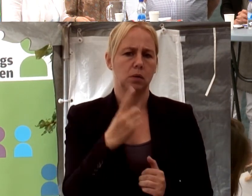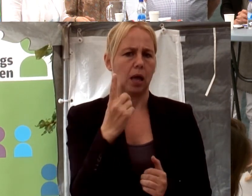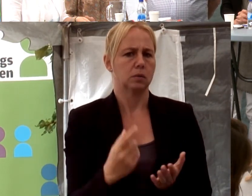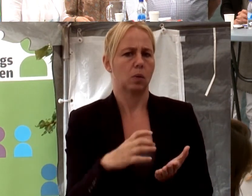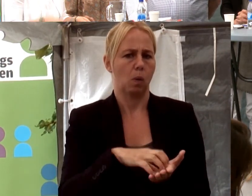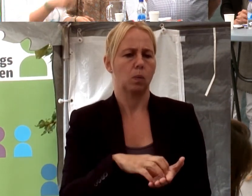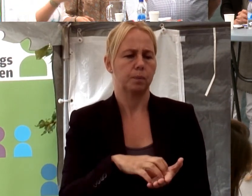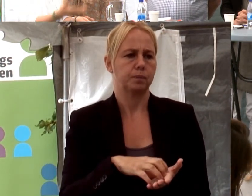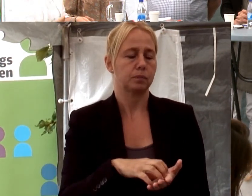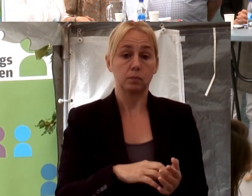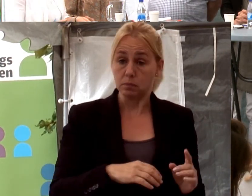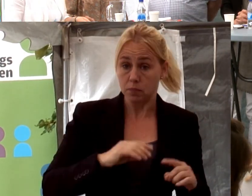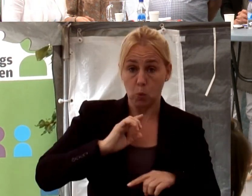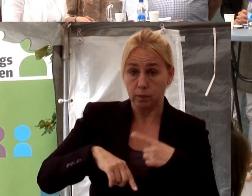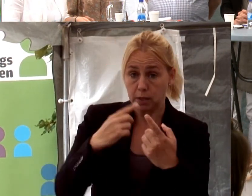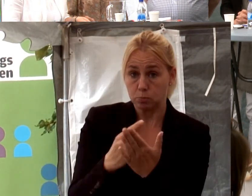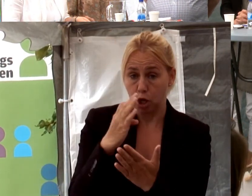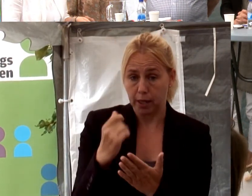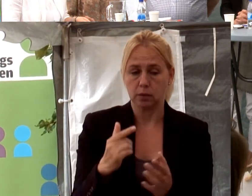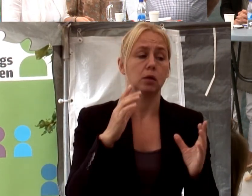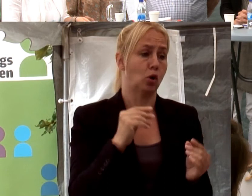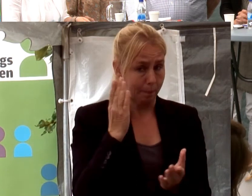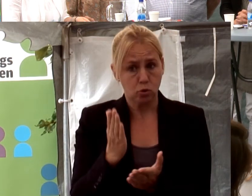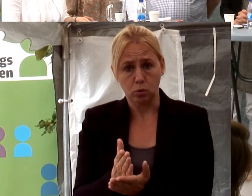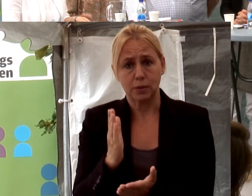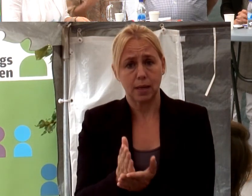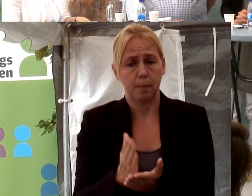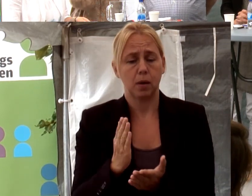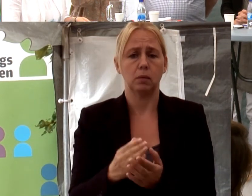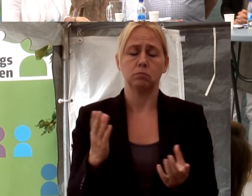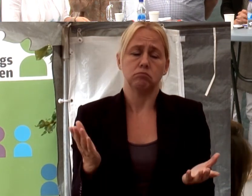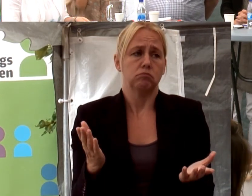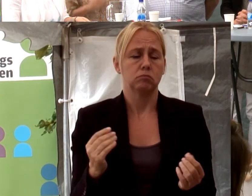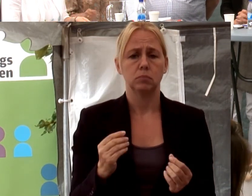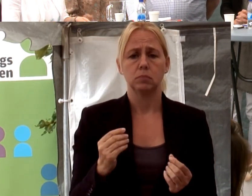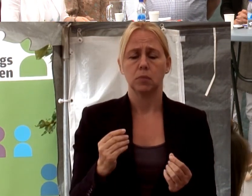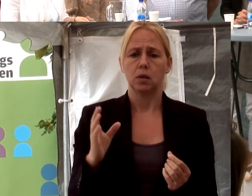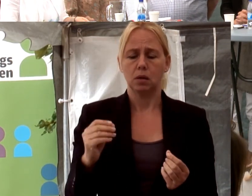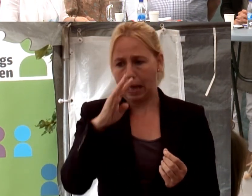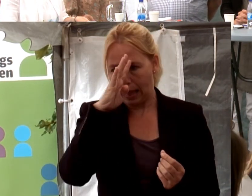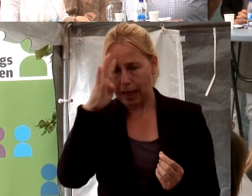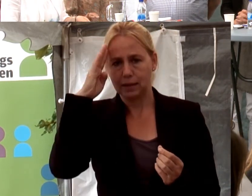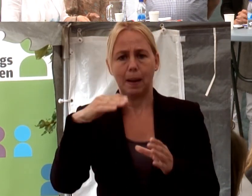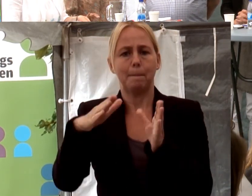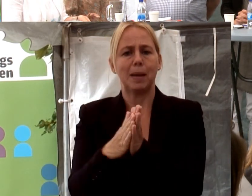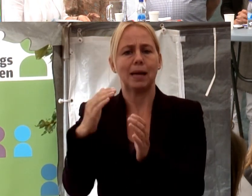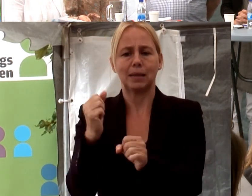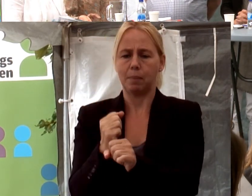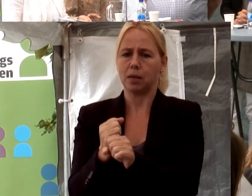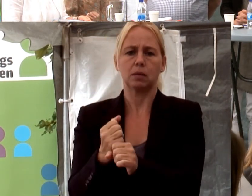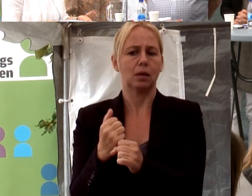situationen. Utvecklingsmöjligheter? Absolut. Man slutar att ge de äldre möjligheter